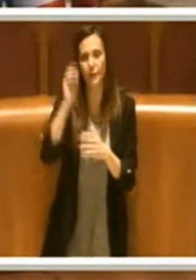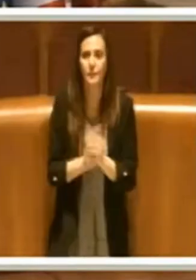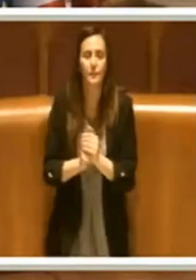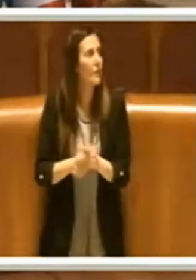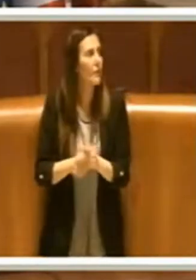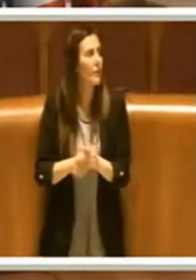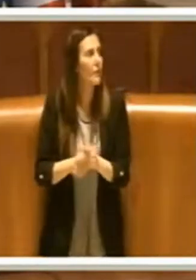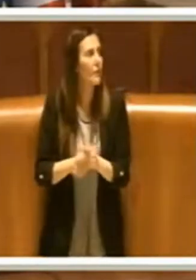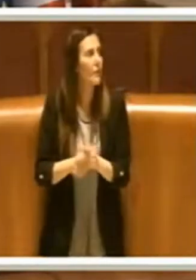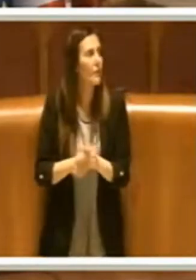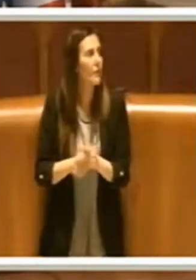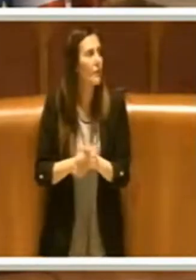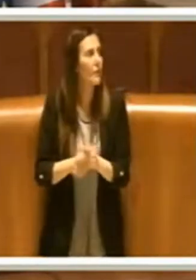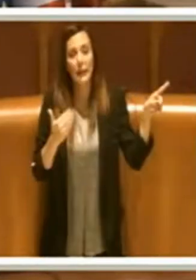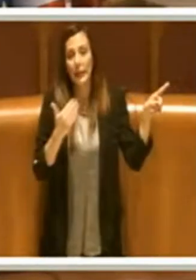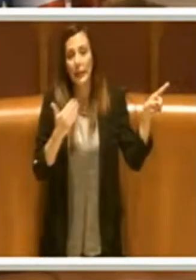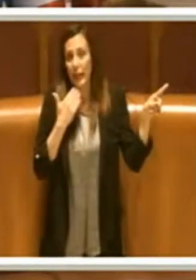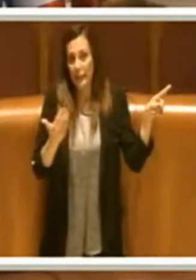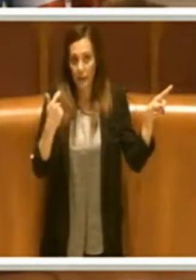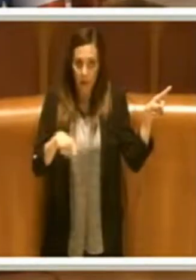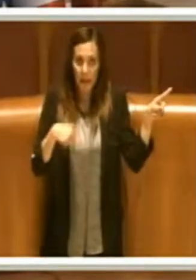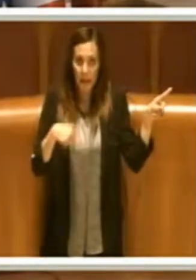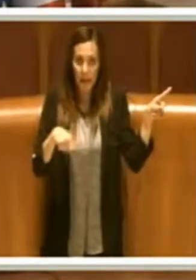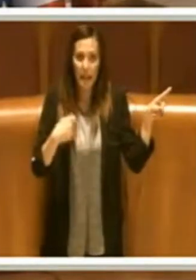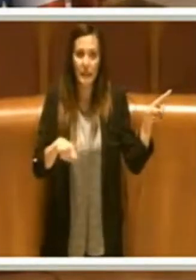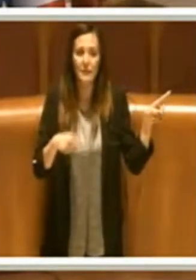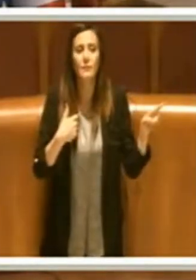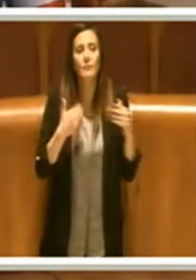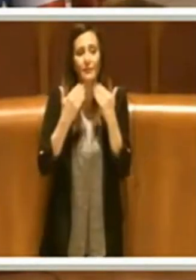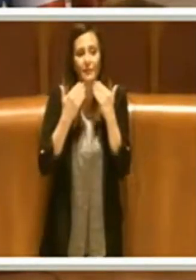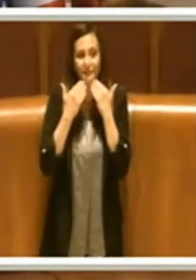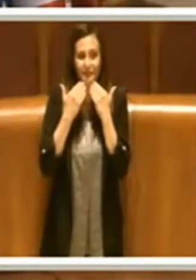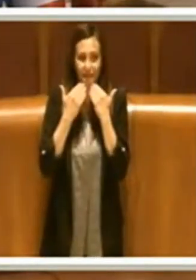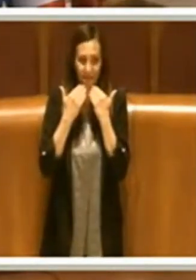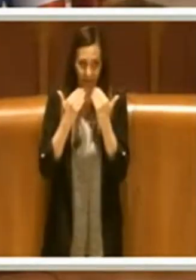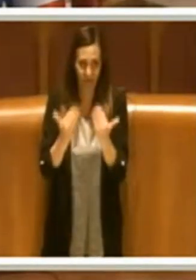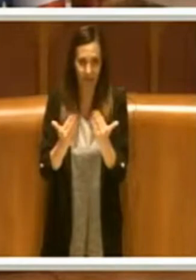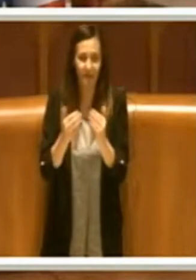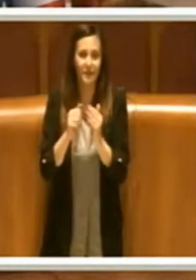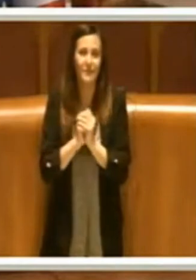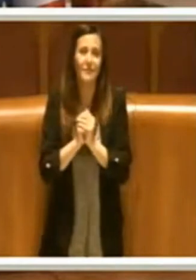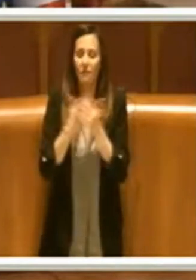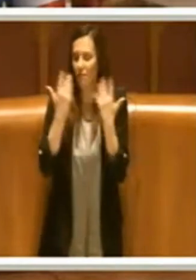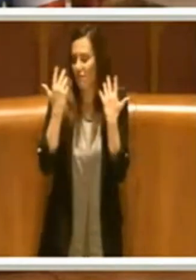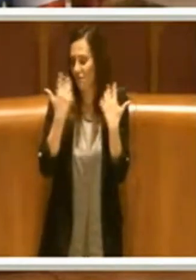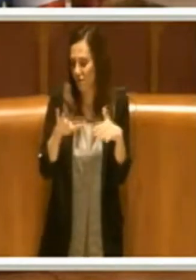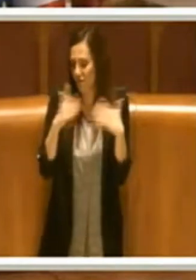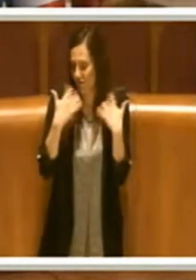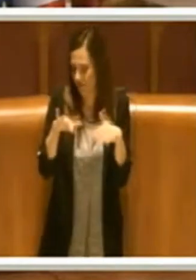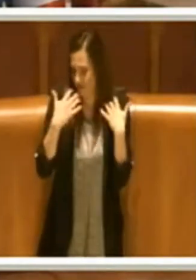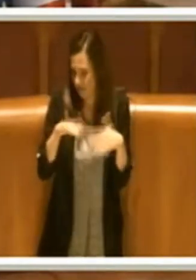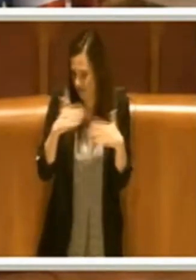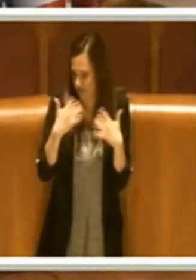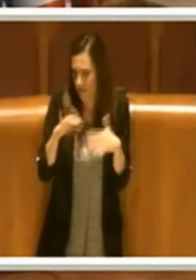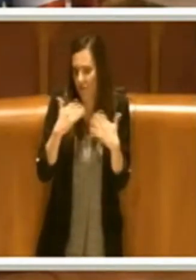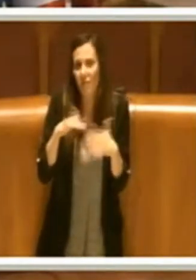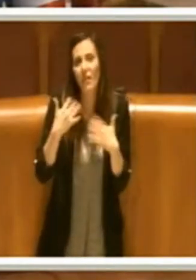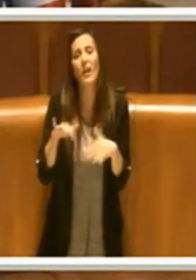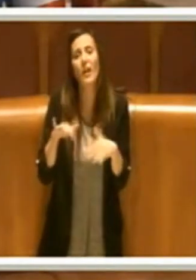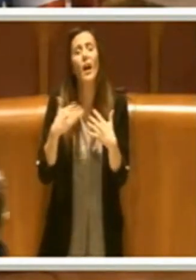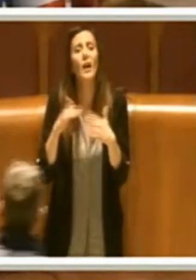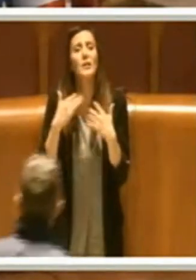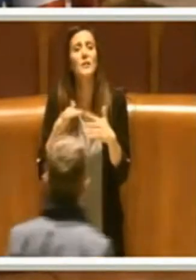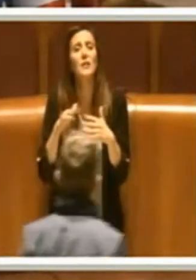Grazie Presidente, i ringraziamenti sono stati fatti a tutto campo, a tutto tondo